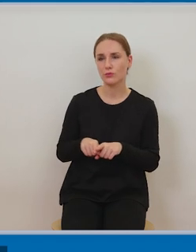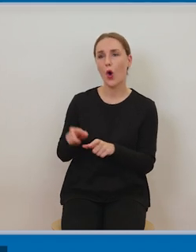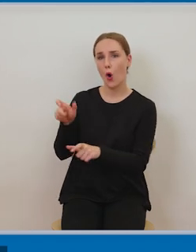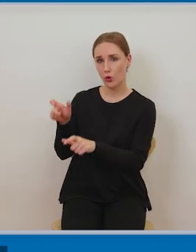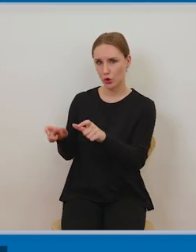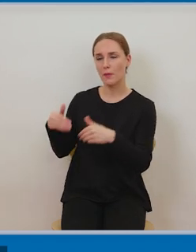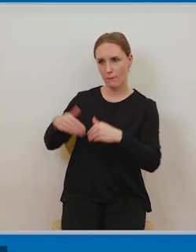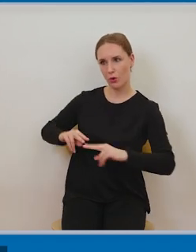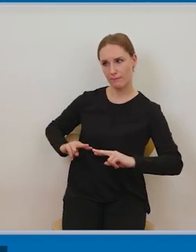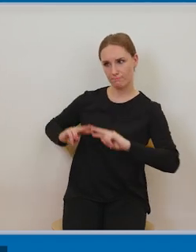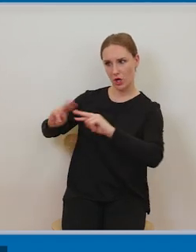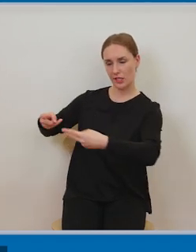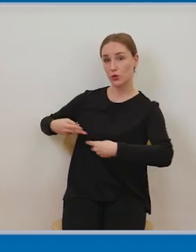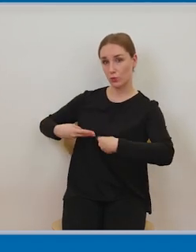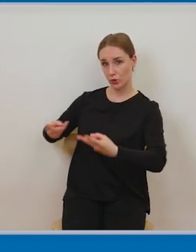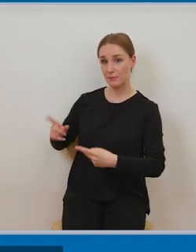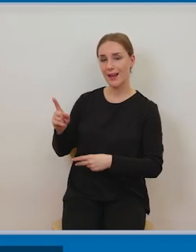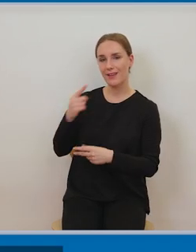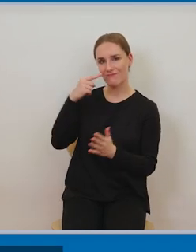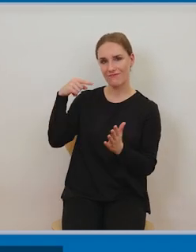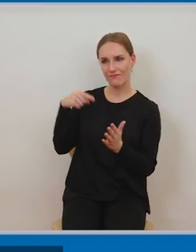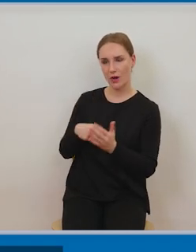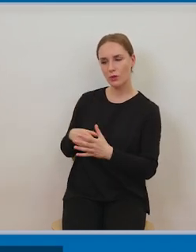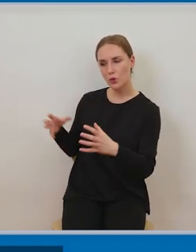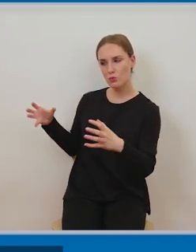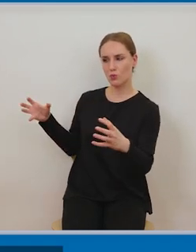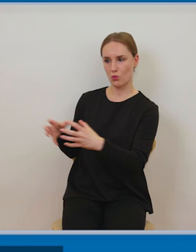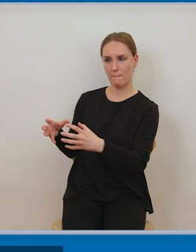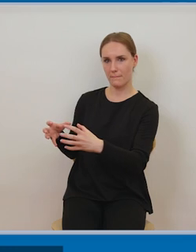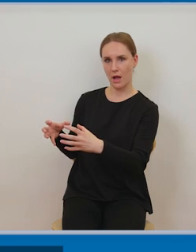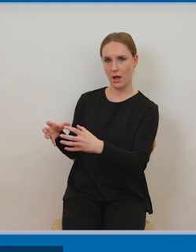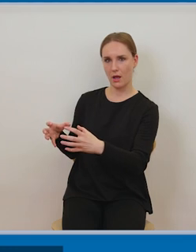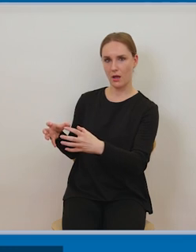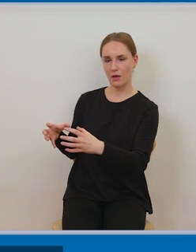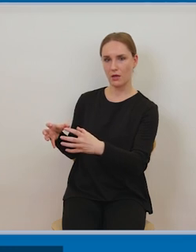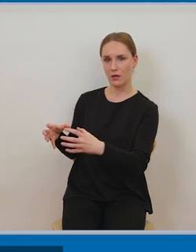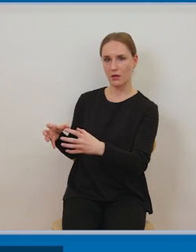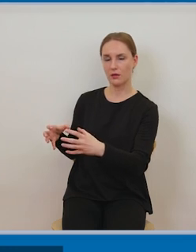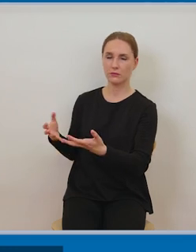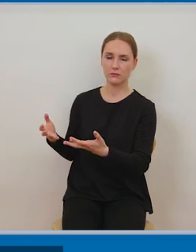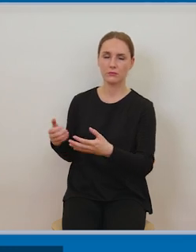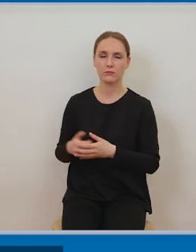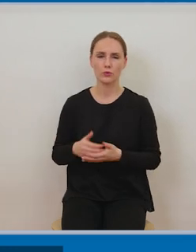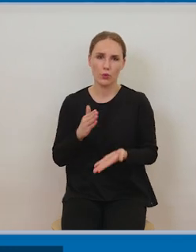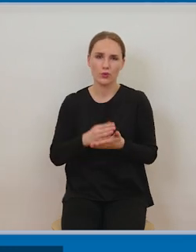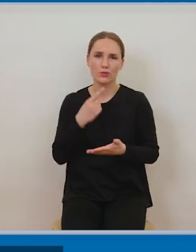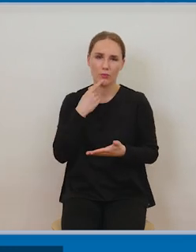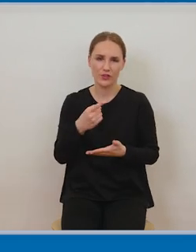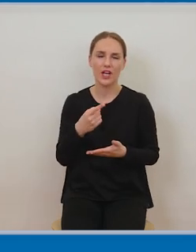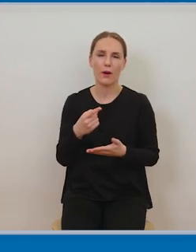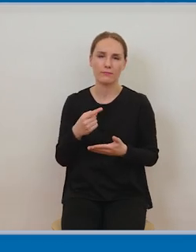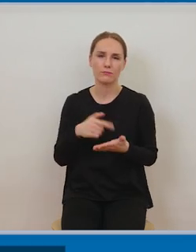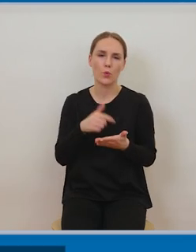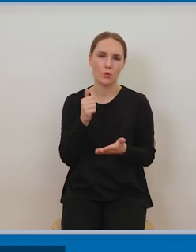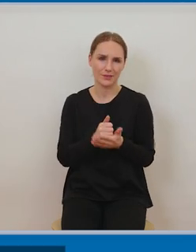popatrzyli przełożyli te zasady na różne przykładowe formy korzystania z utworu w ramach dozwolonego użytku osobistego